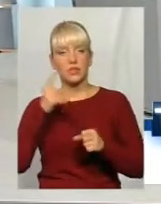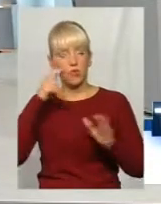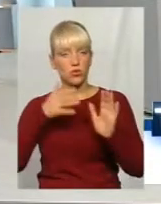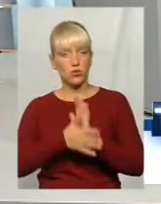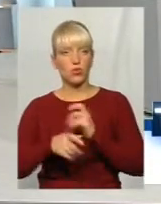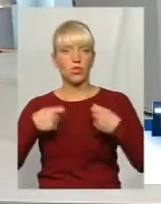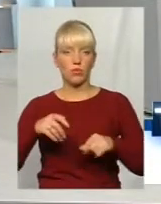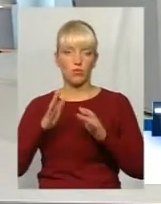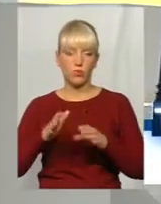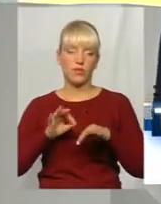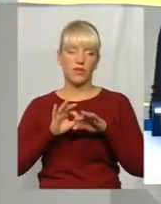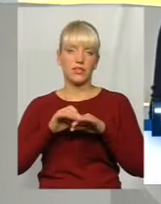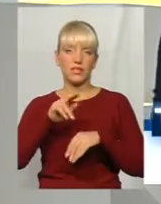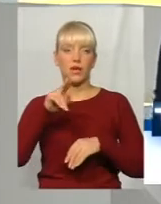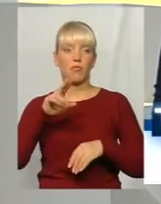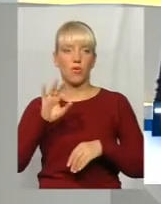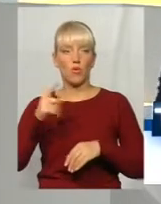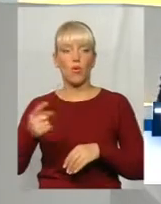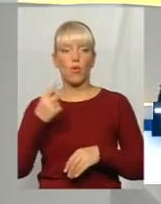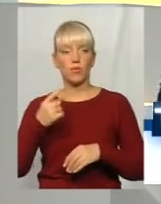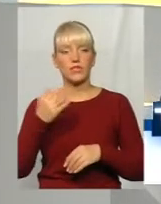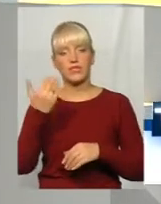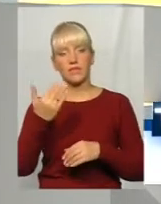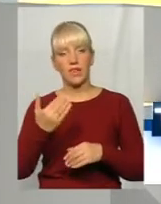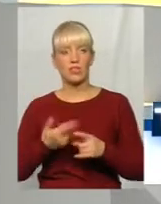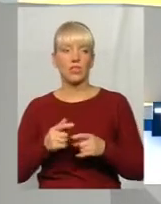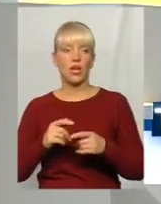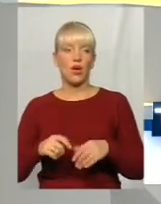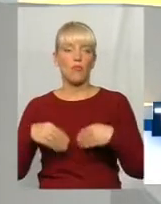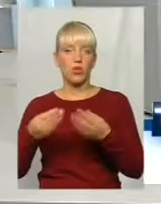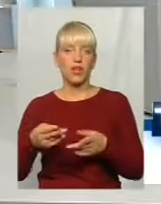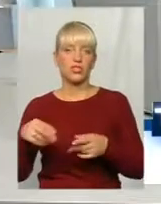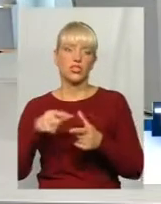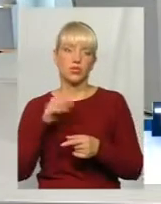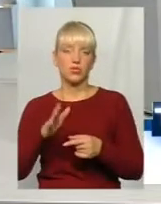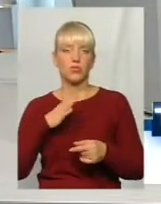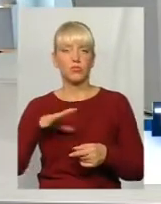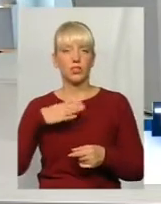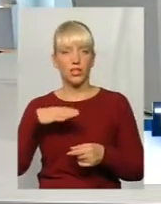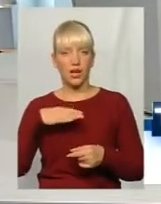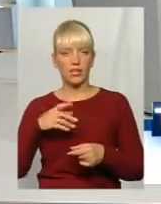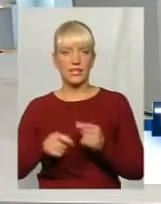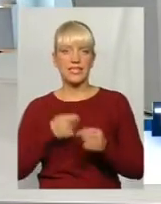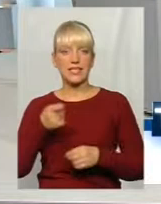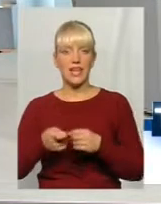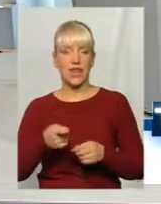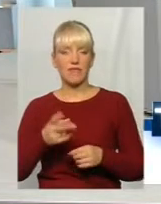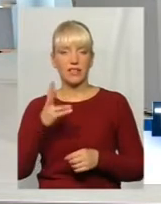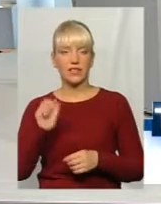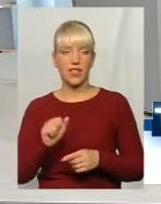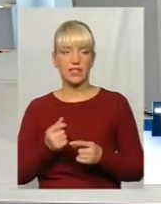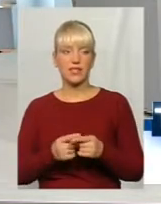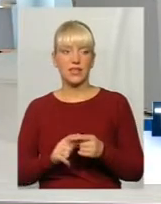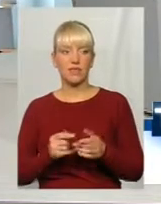вестись якась по області з вашої подачі? Чи все ж таки будете чекати заявки на це